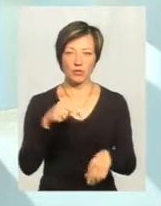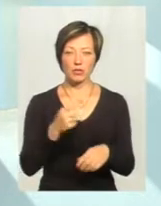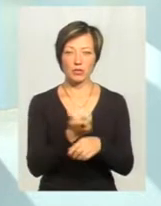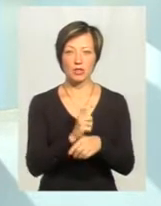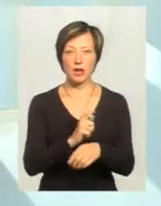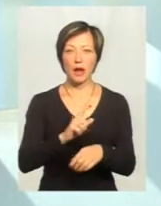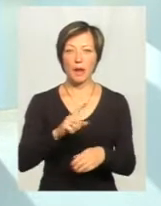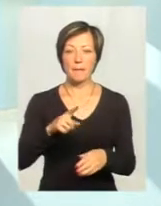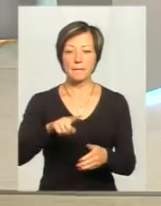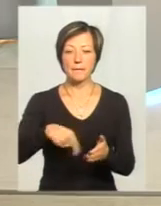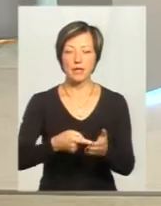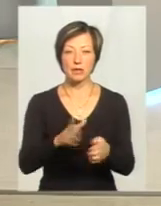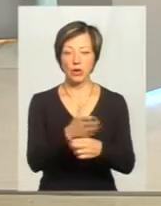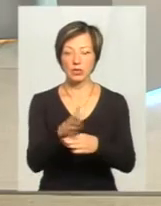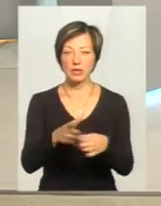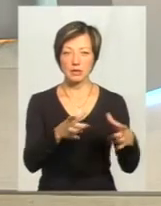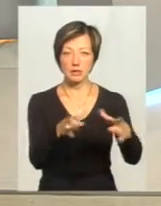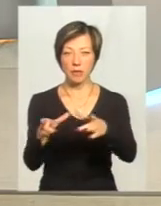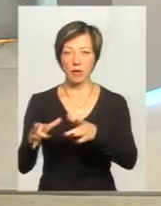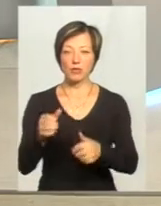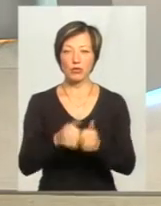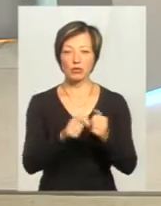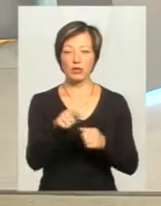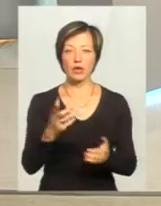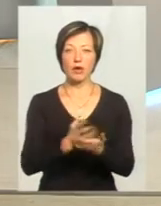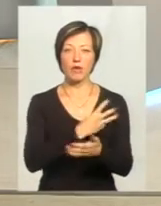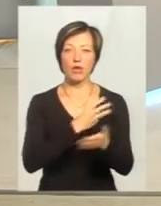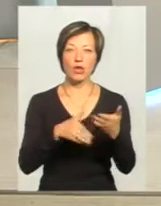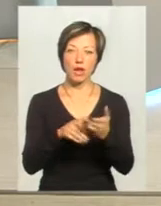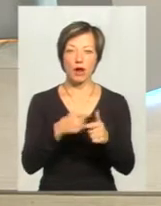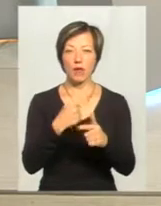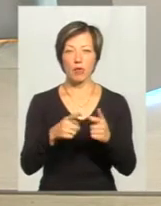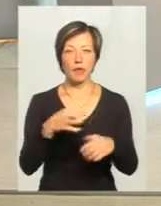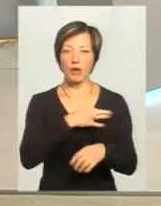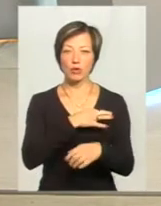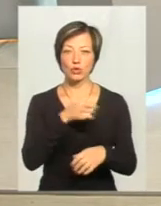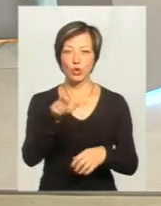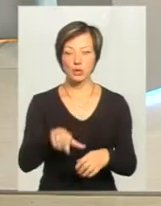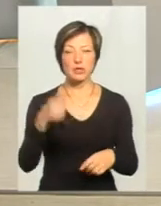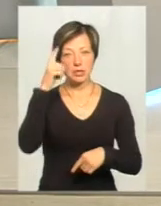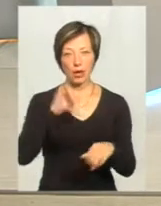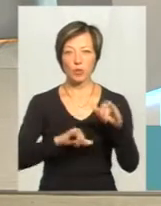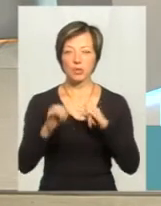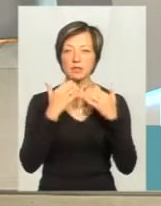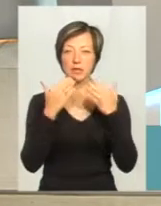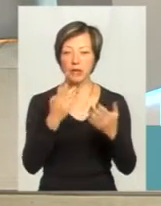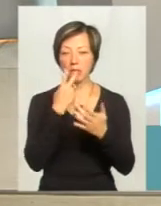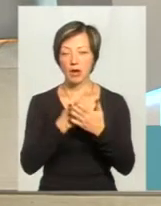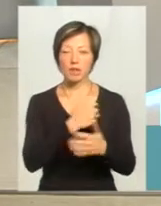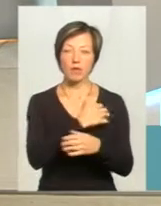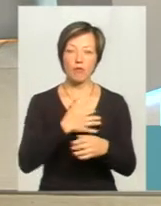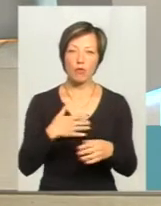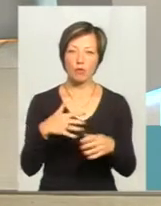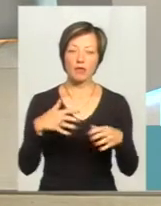розділено на такі сегменти, в кожному з якого є волонтер або небайдуже людина, яка знає, куди звертатися. І коли бачить чи травмовану